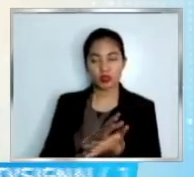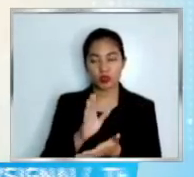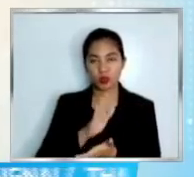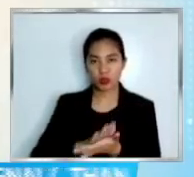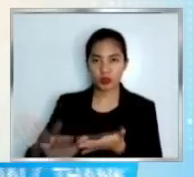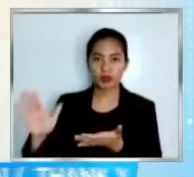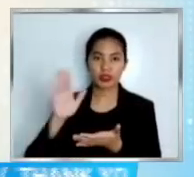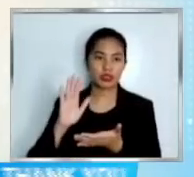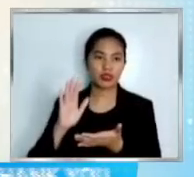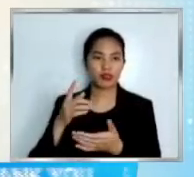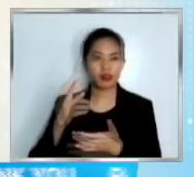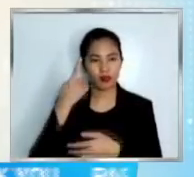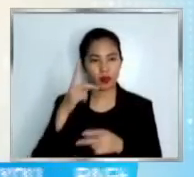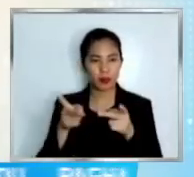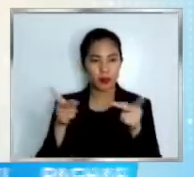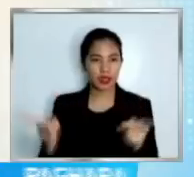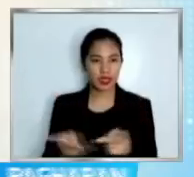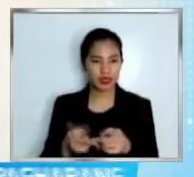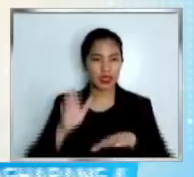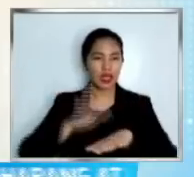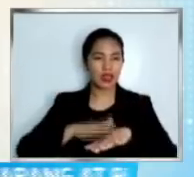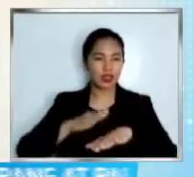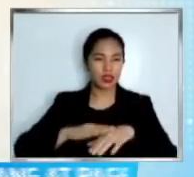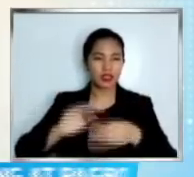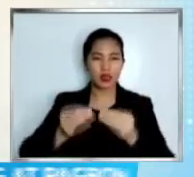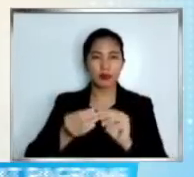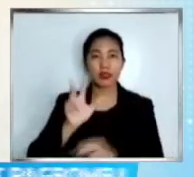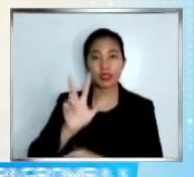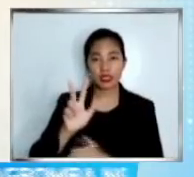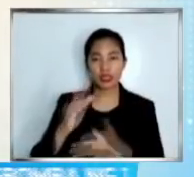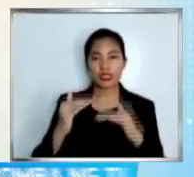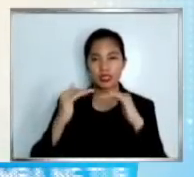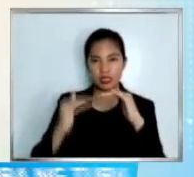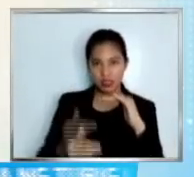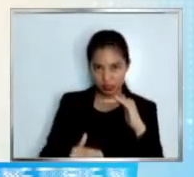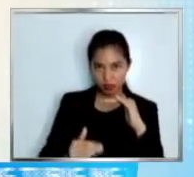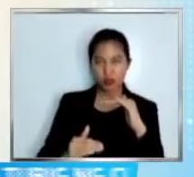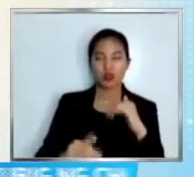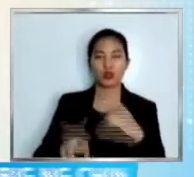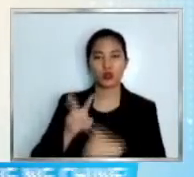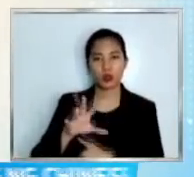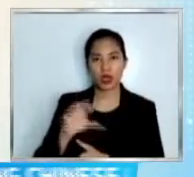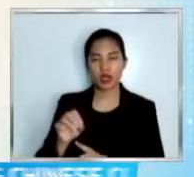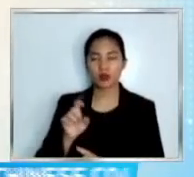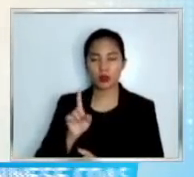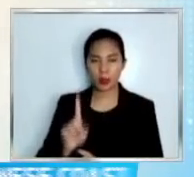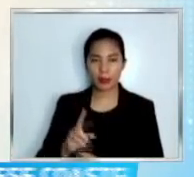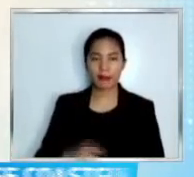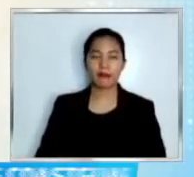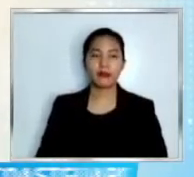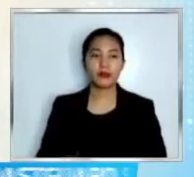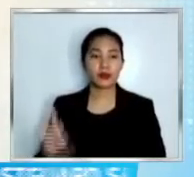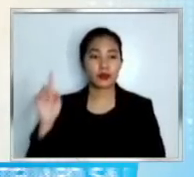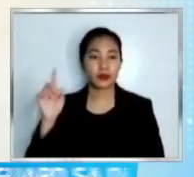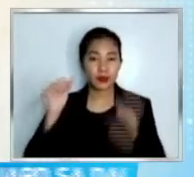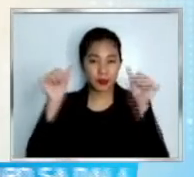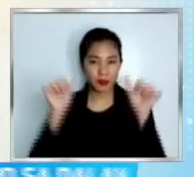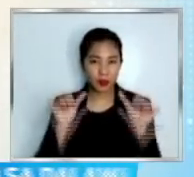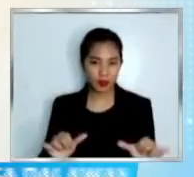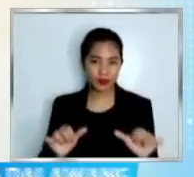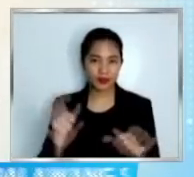ang mga manonood. Si Edlin Gato Acosta, masaya raw lalo't hindi lahat, ay nakakasabay sa online class.